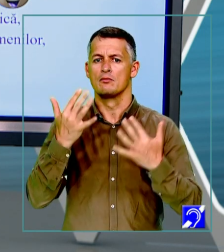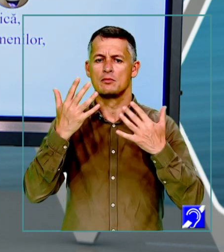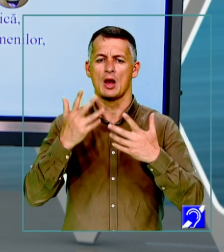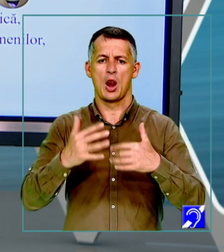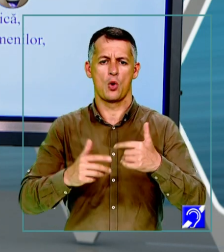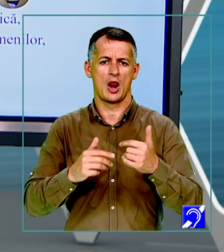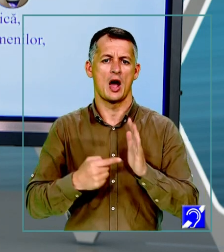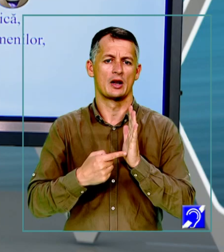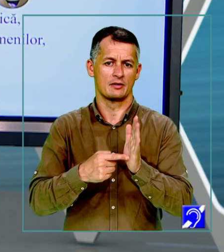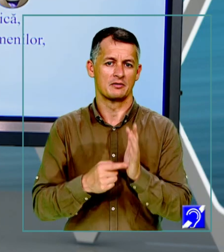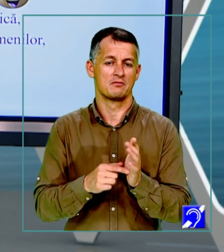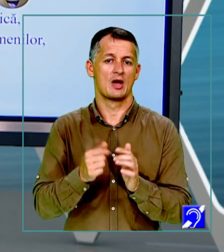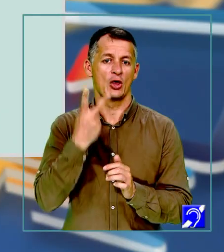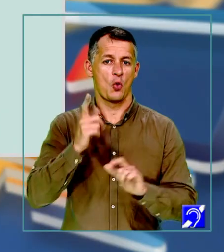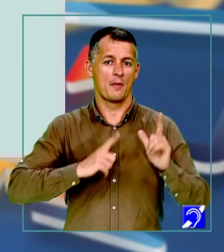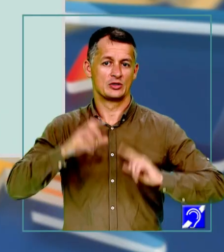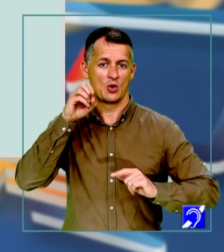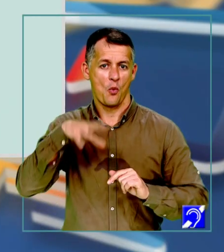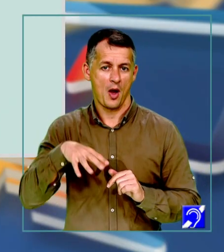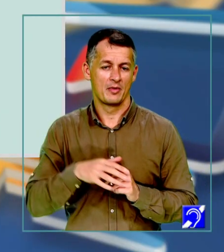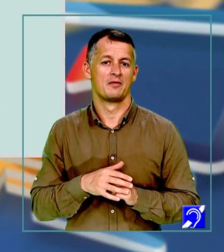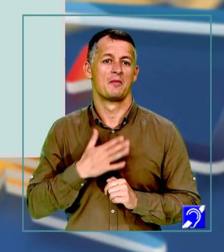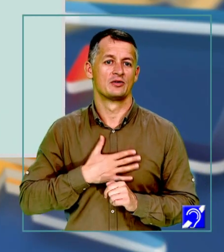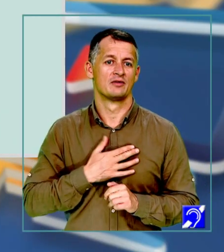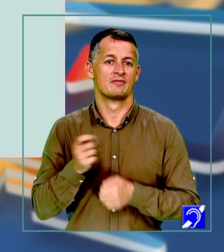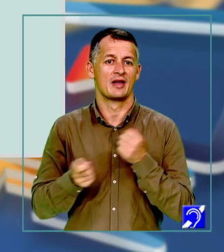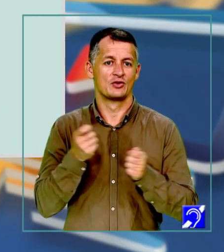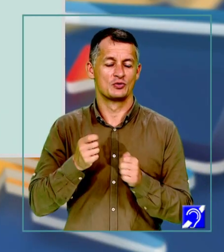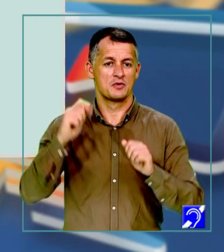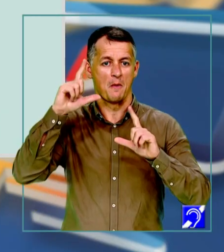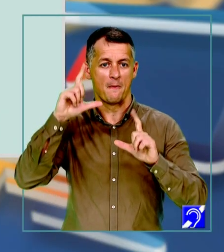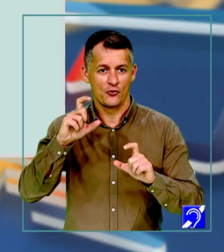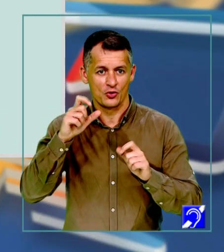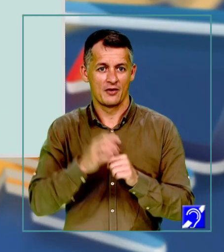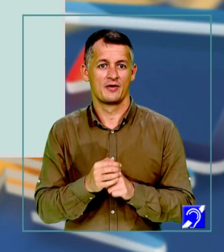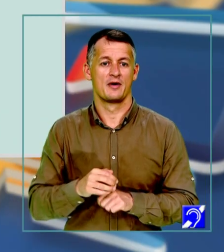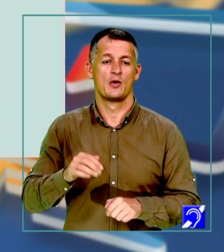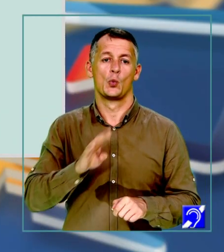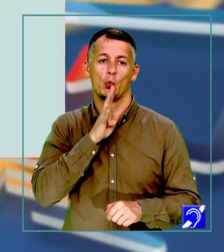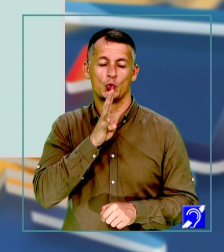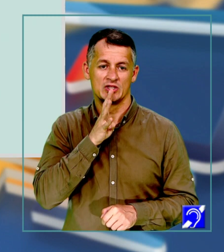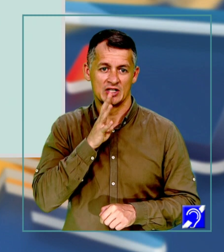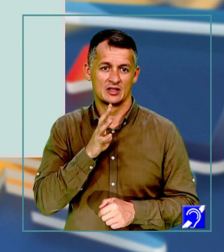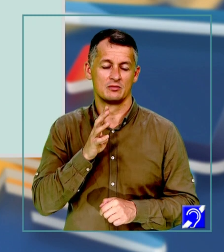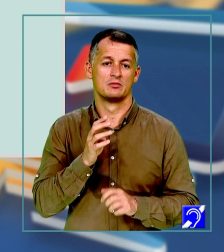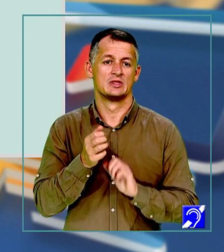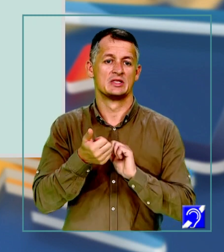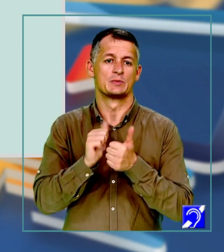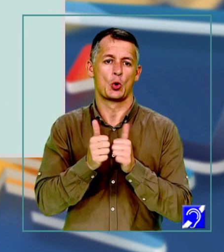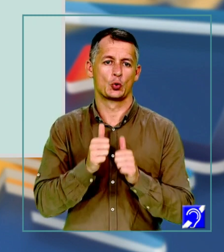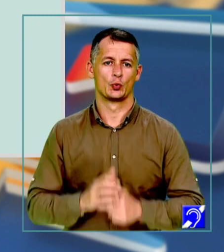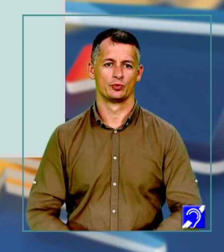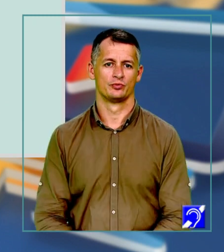pasiune preferată de oameni este A. Dansul B. Fotografia C. Muzica D.